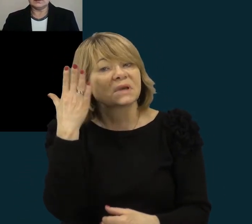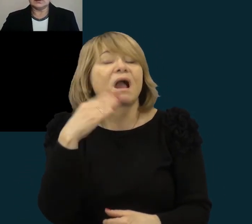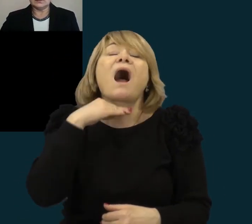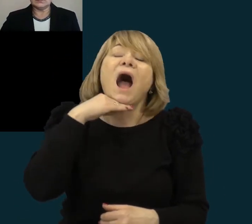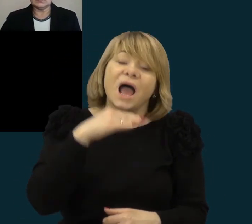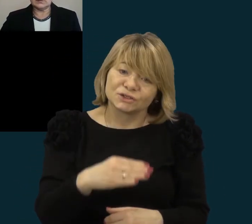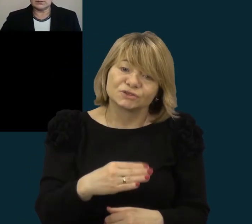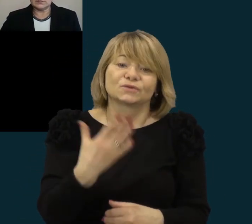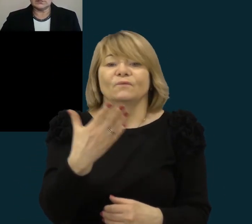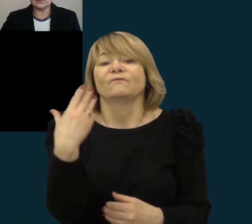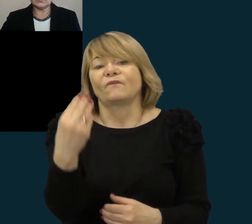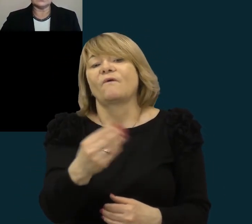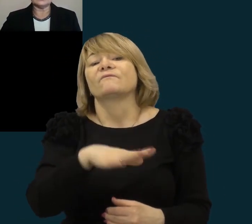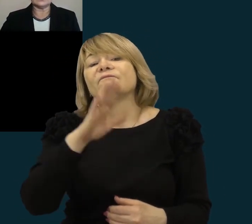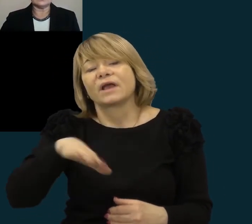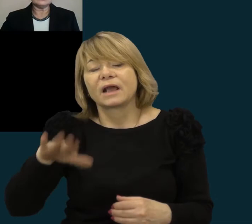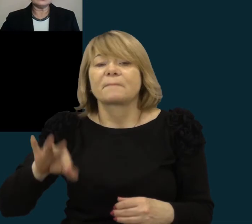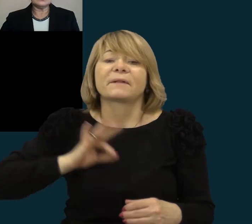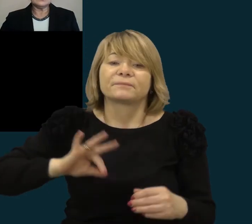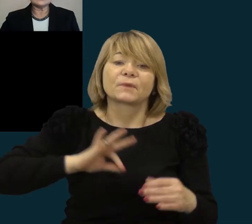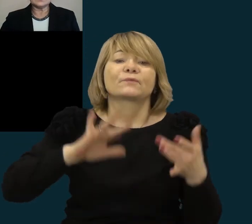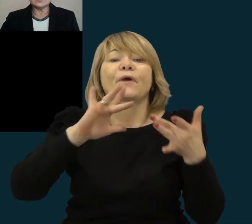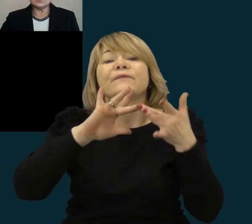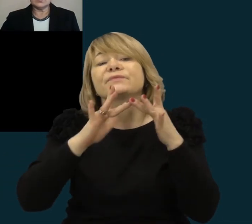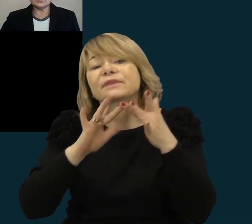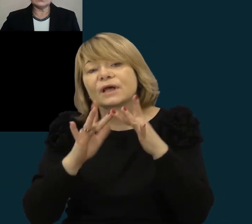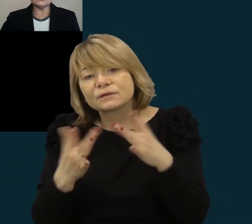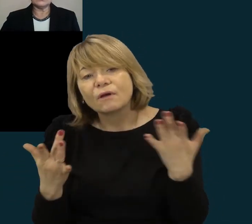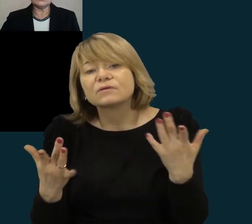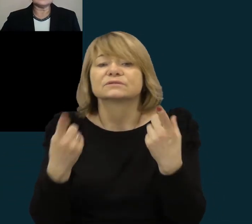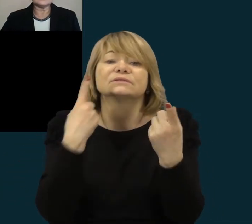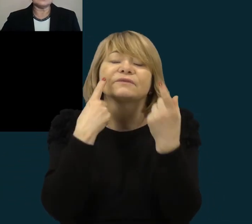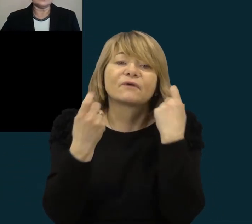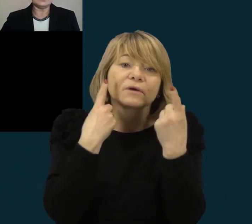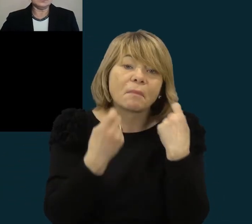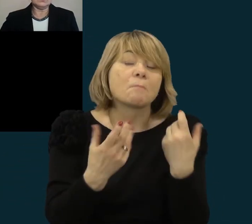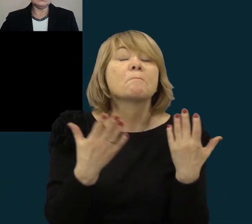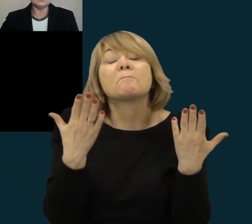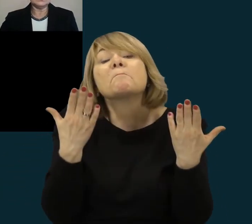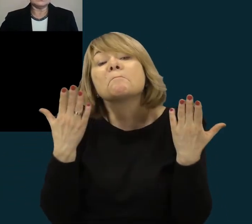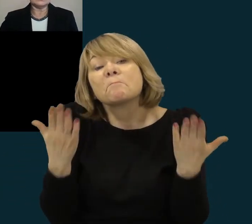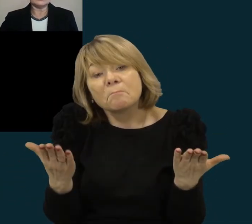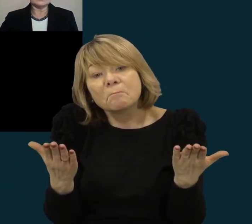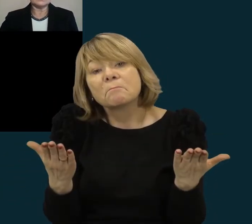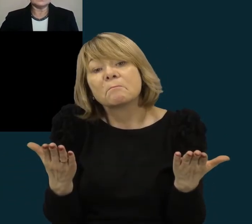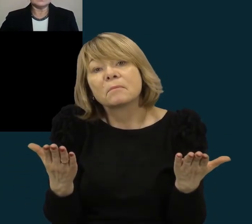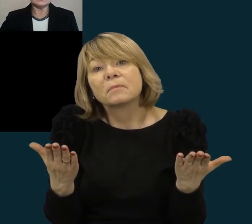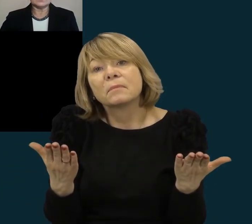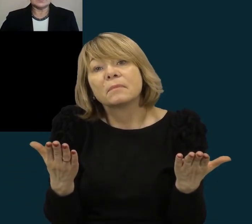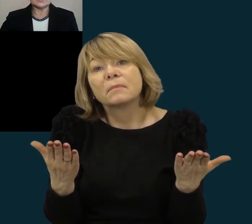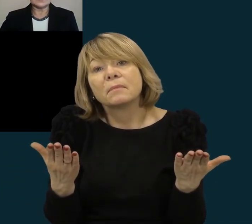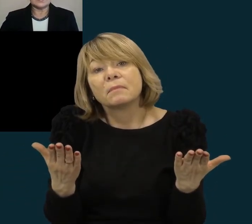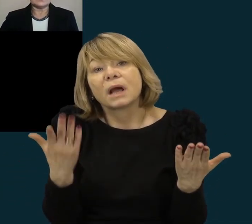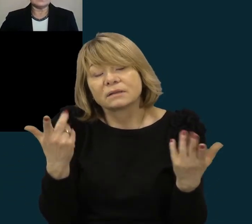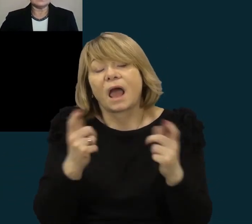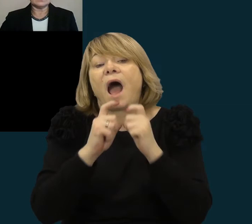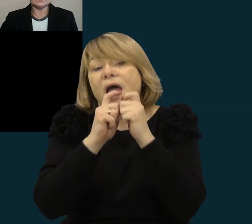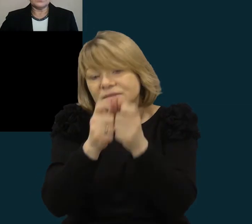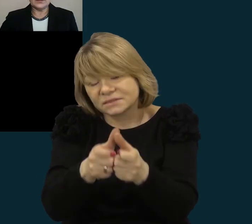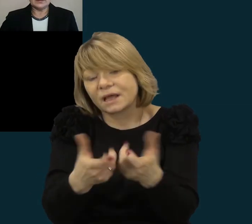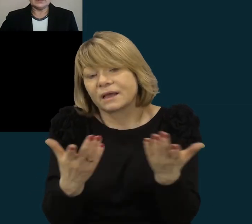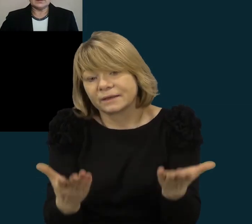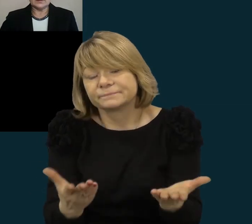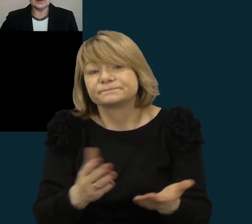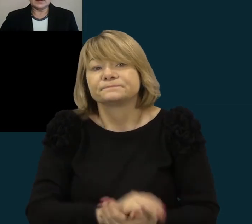interneto, sakykim, informaciją, bet atsakė ir